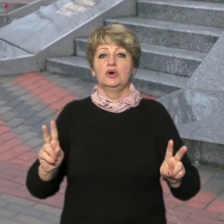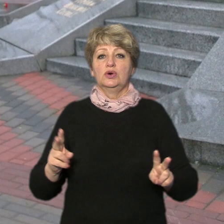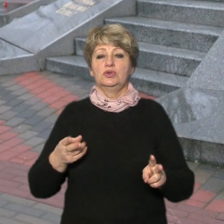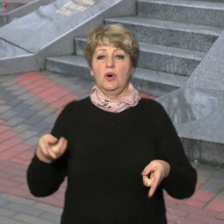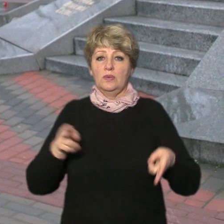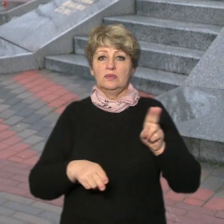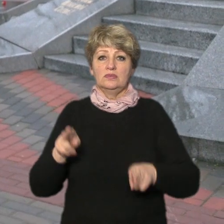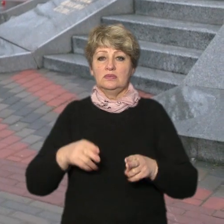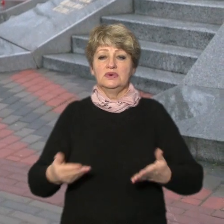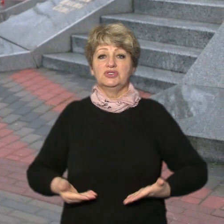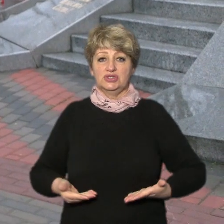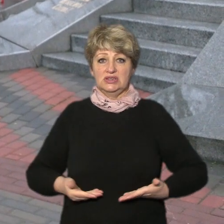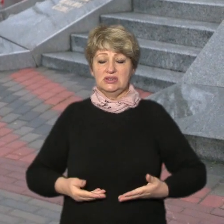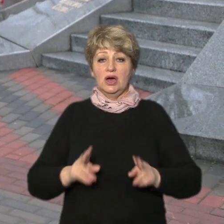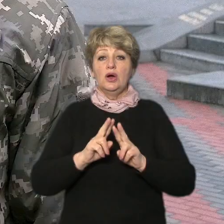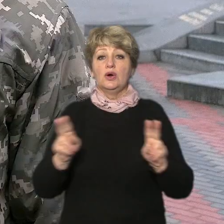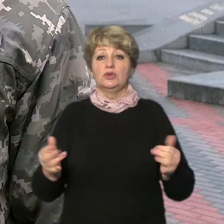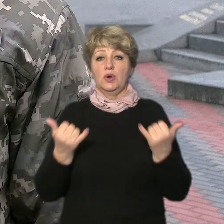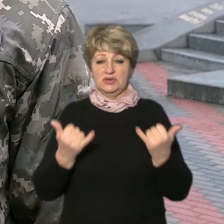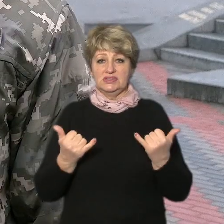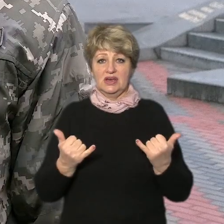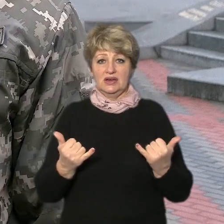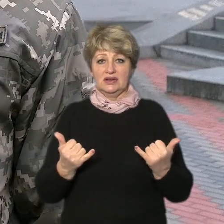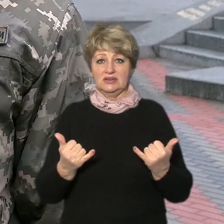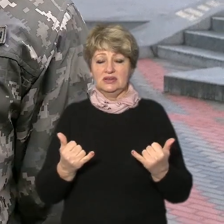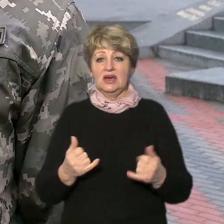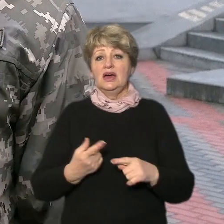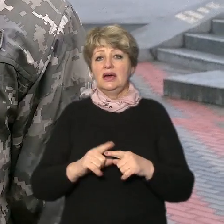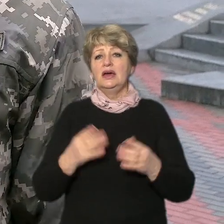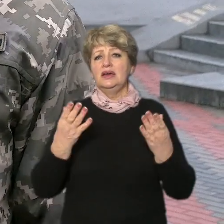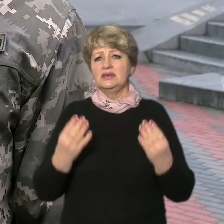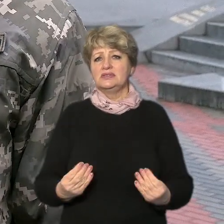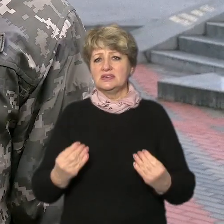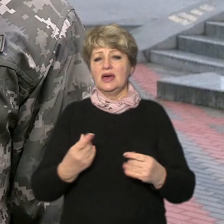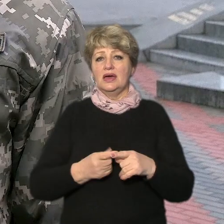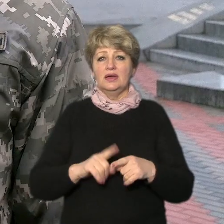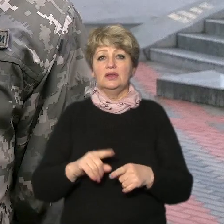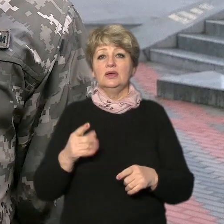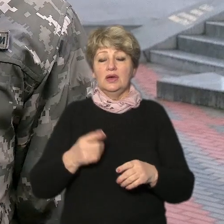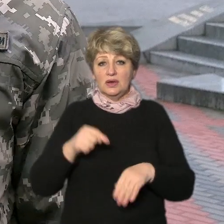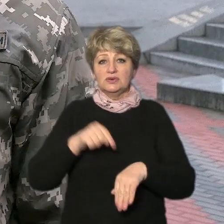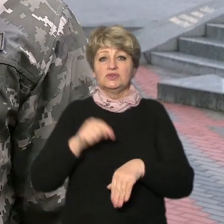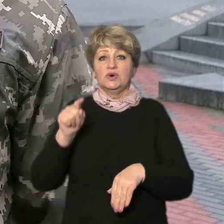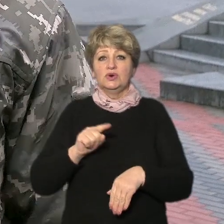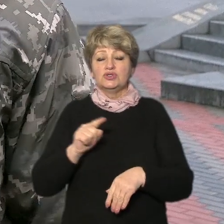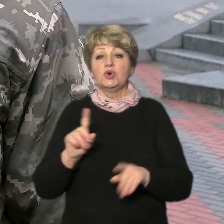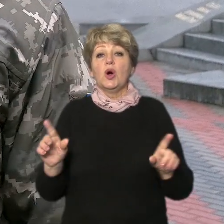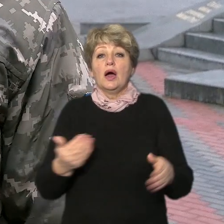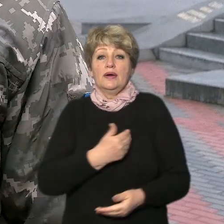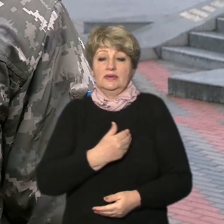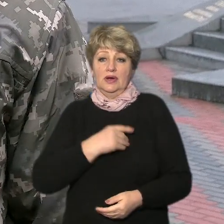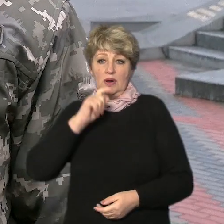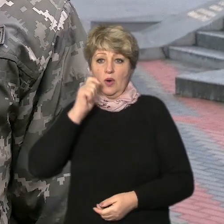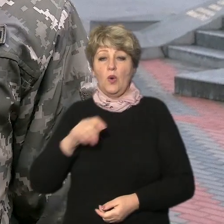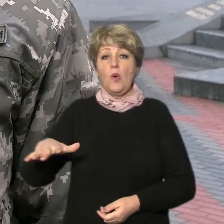своє життя хто зараз бореться цей день це те до чого спокон віку прагнули українці тому що свобода воля це певно